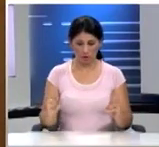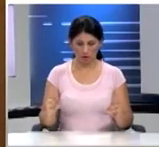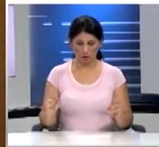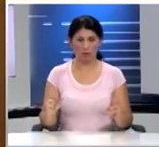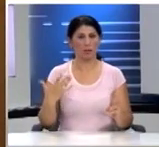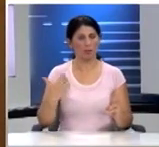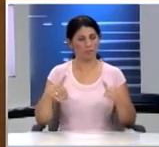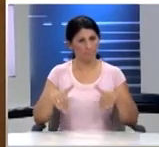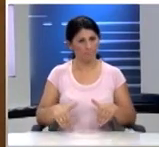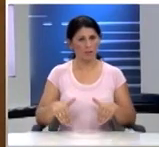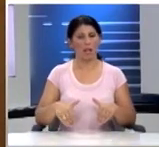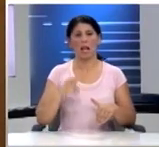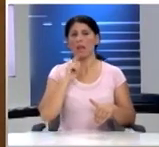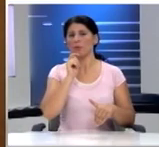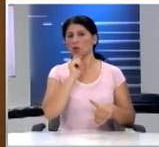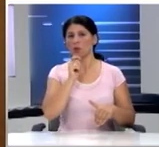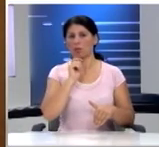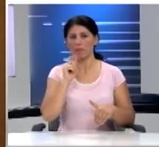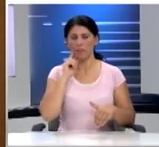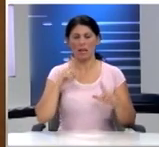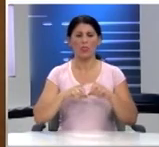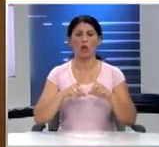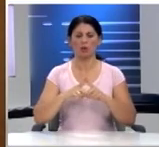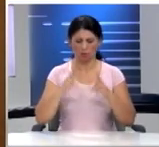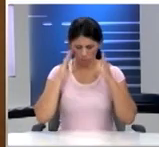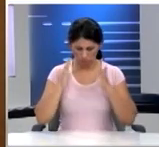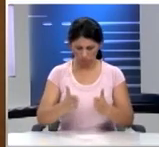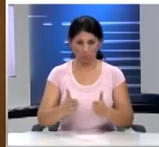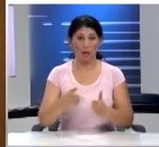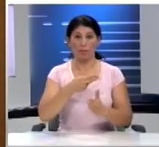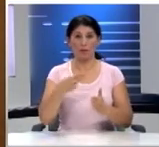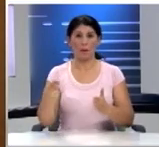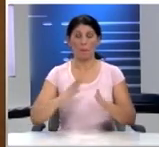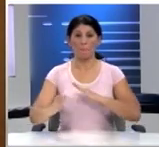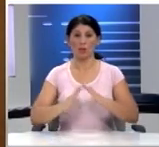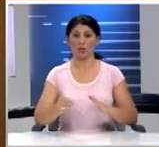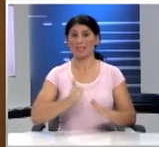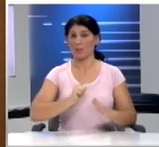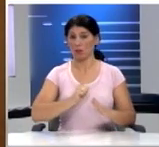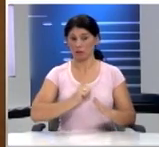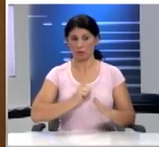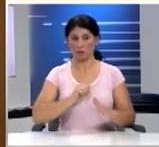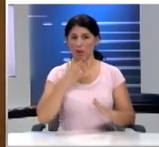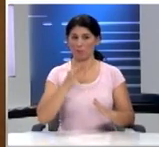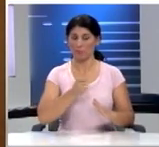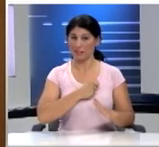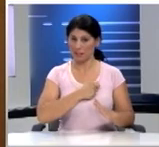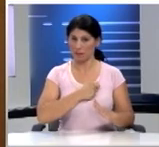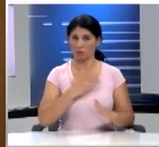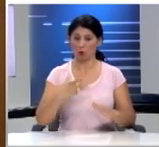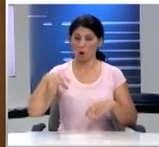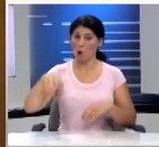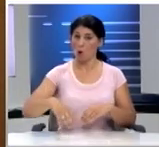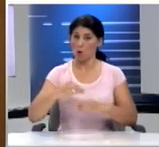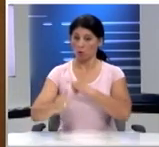ψηφιακής δημοσιογραφικής δευτερολογίας. Θέσαμε το ζήτημα της προστασίας της ιδιωτικότητας, επειδή πιστεύουμε ότι ο